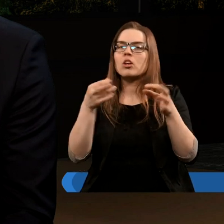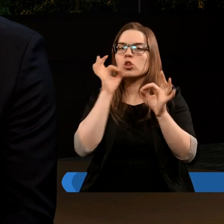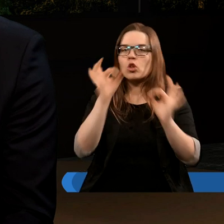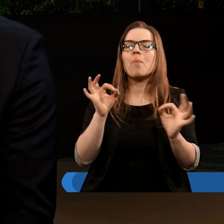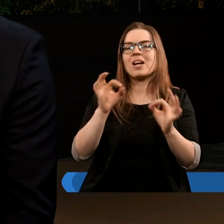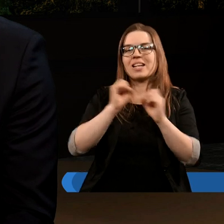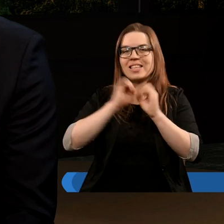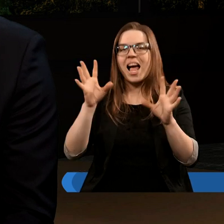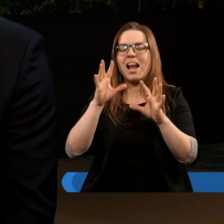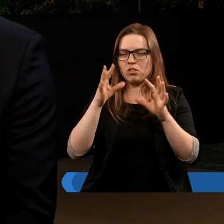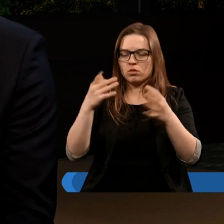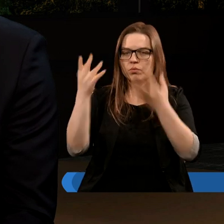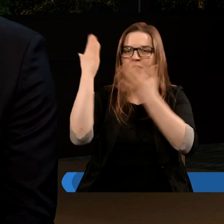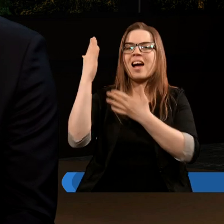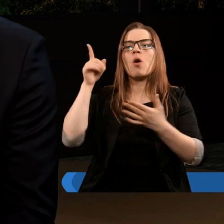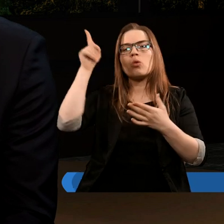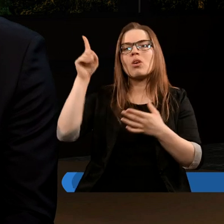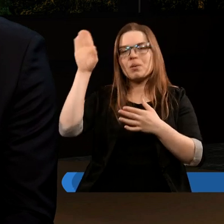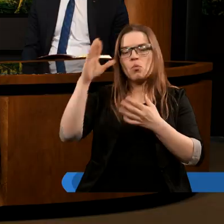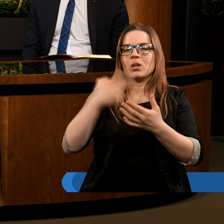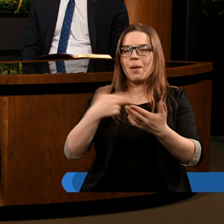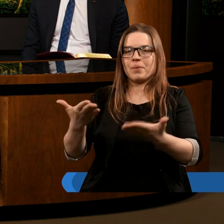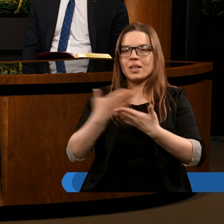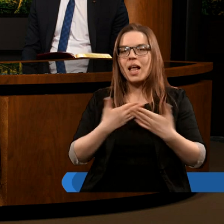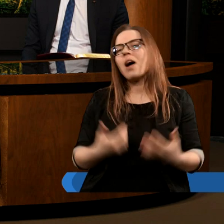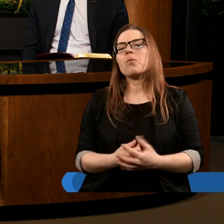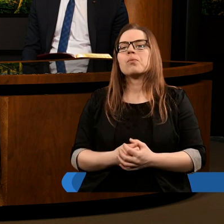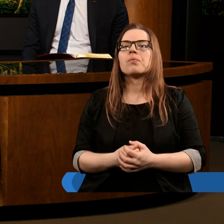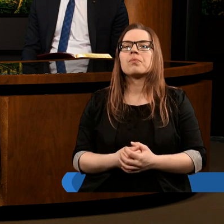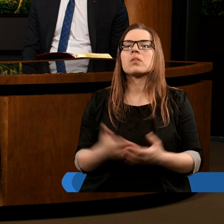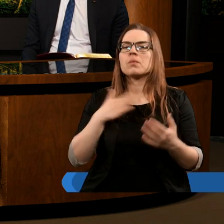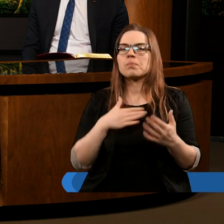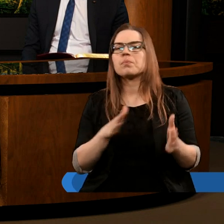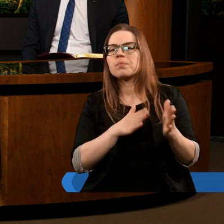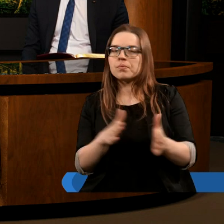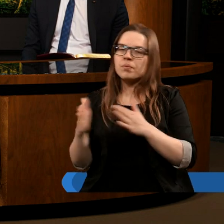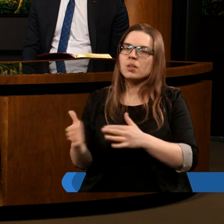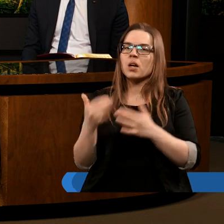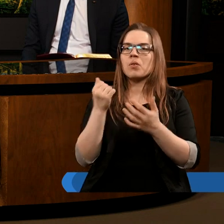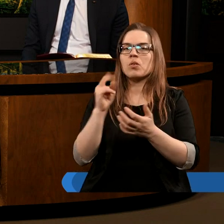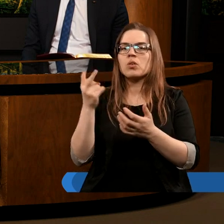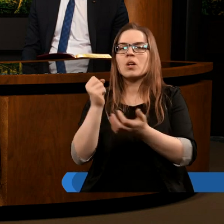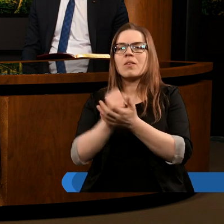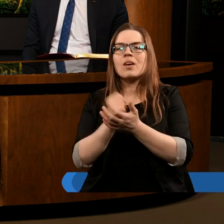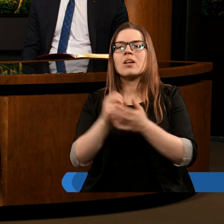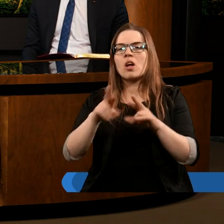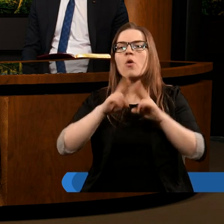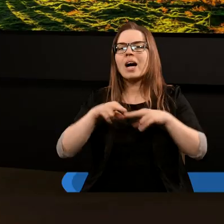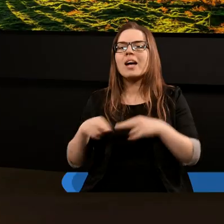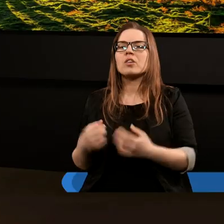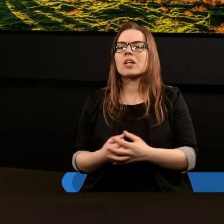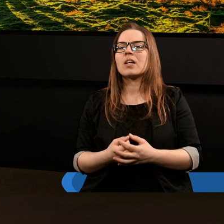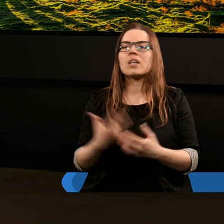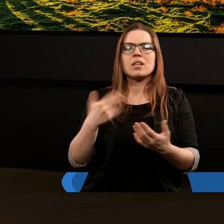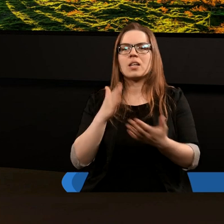jasno wyraził swój autorytet. A mamy tu również drugą cechę charakteryzującą ową resztę.